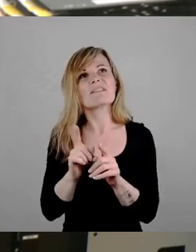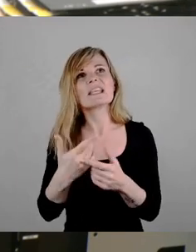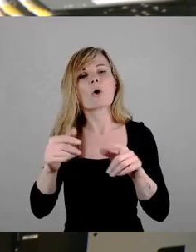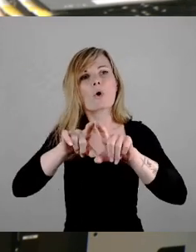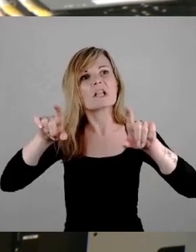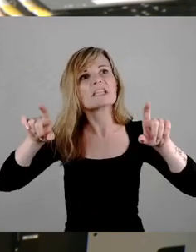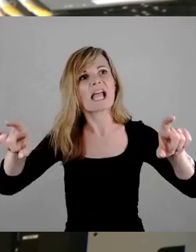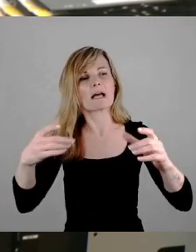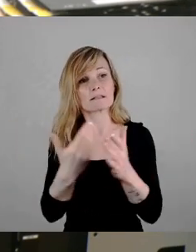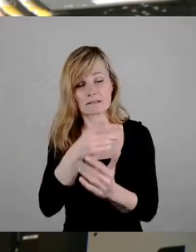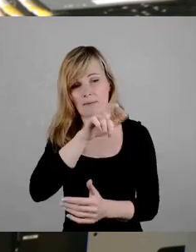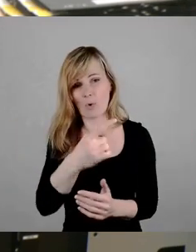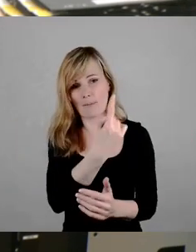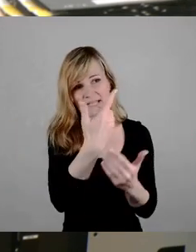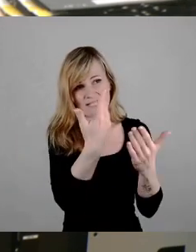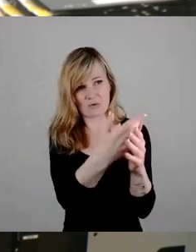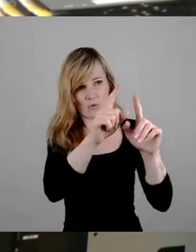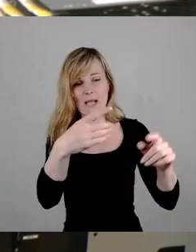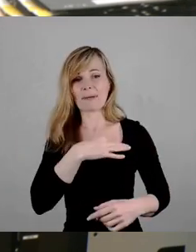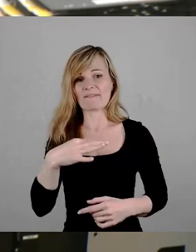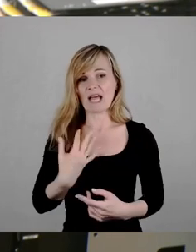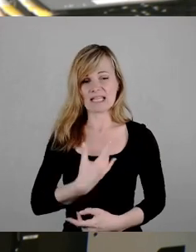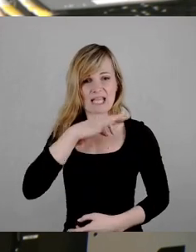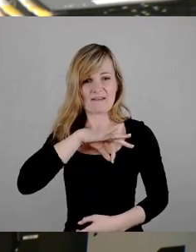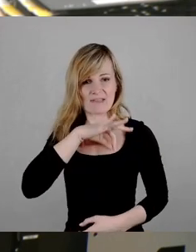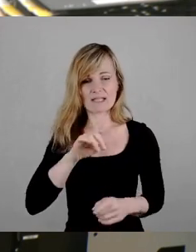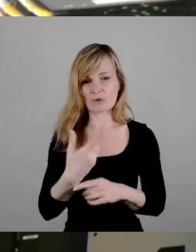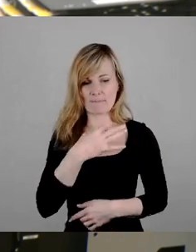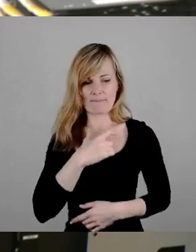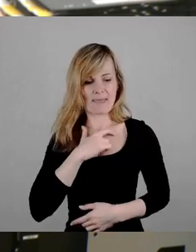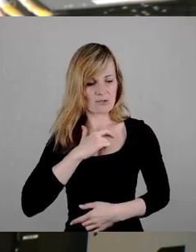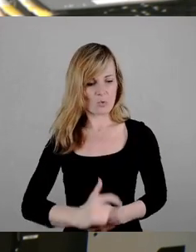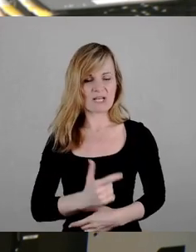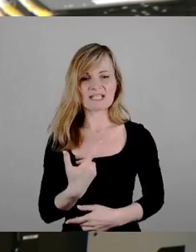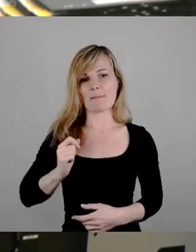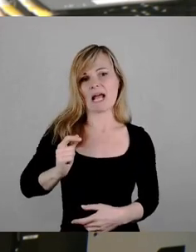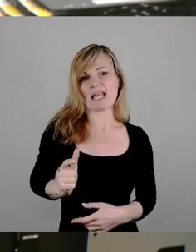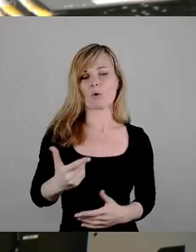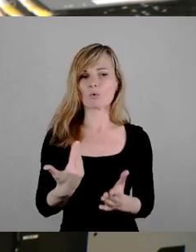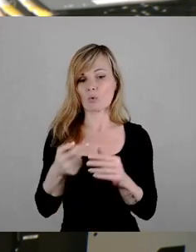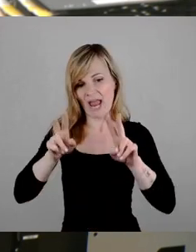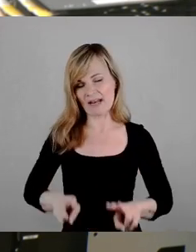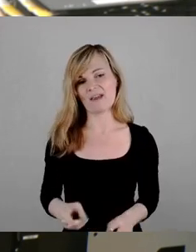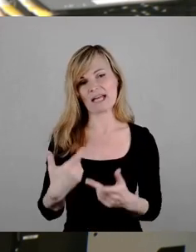sein, in der private Gewinne und persönliche Bereicherung ehrenwerte Ziele sind. Das nennen sie Freiheit.